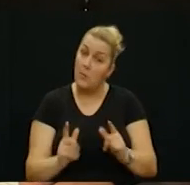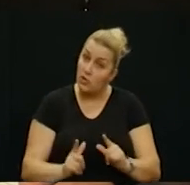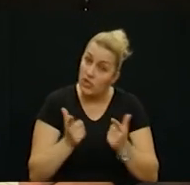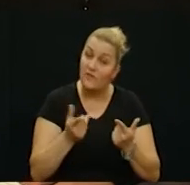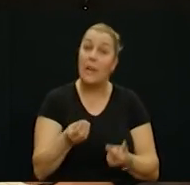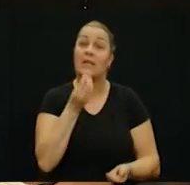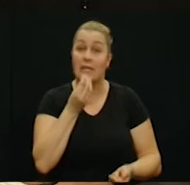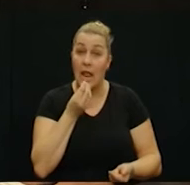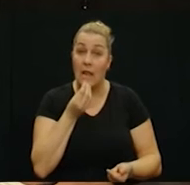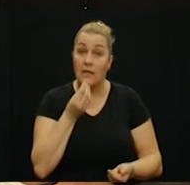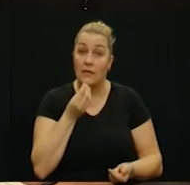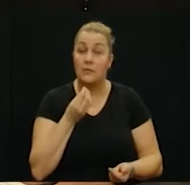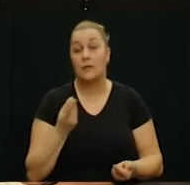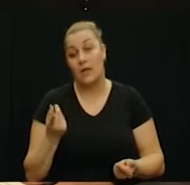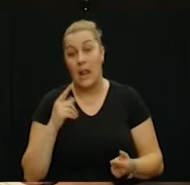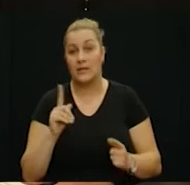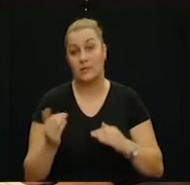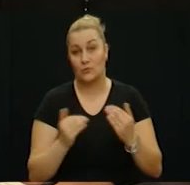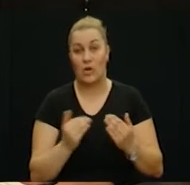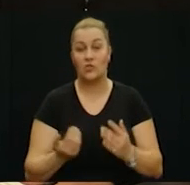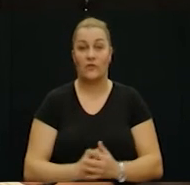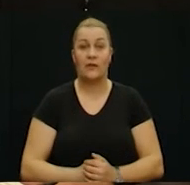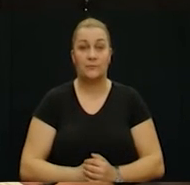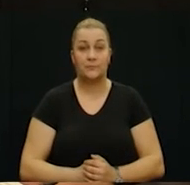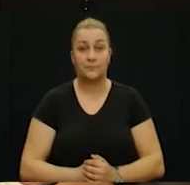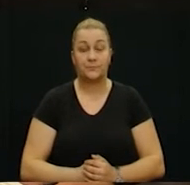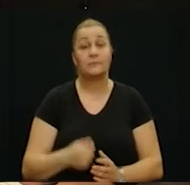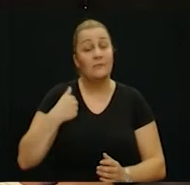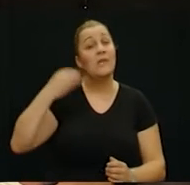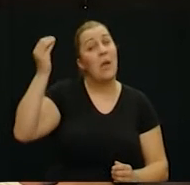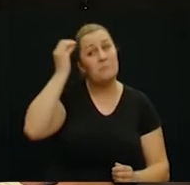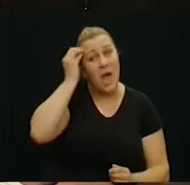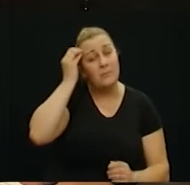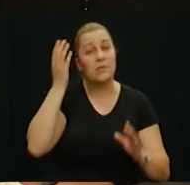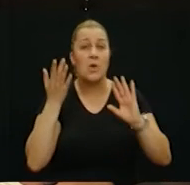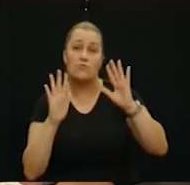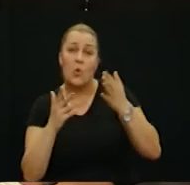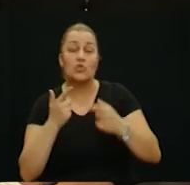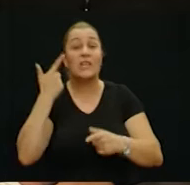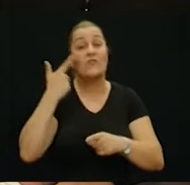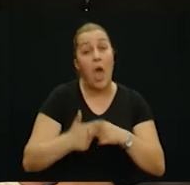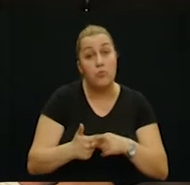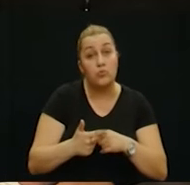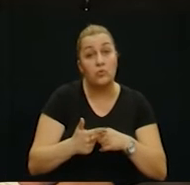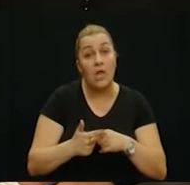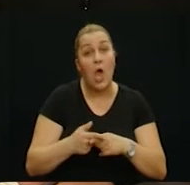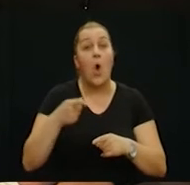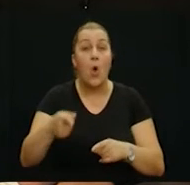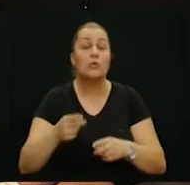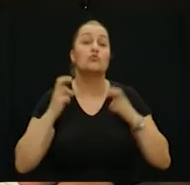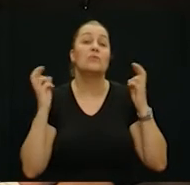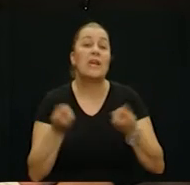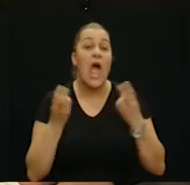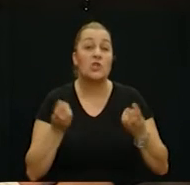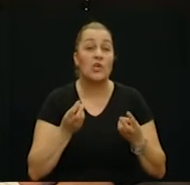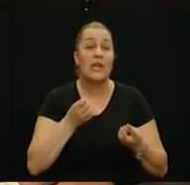nama živjeli, s nama su jeli, ali s nama nisu radili. Ja pamtim možda dva puta da su oni